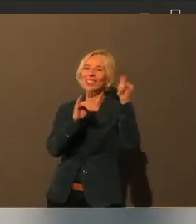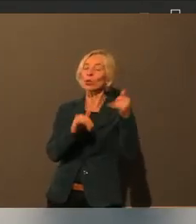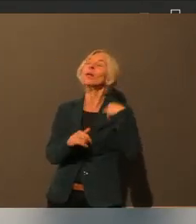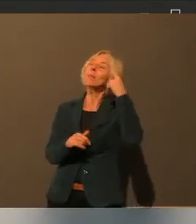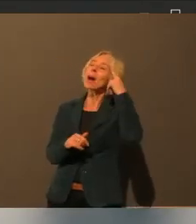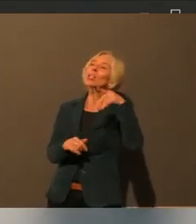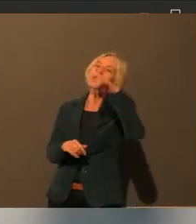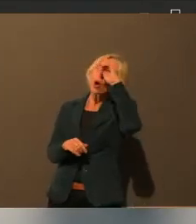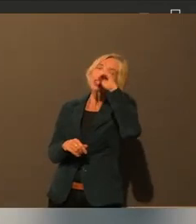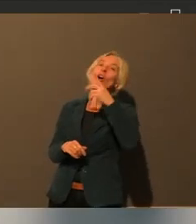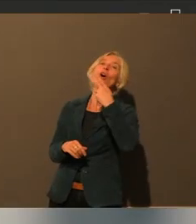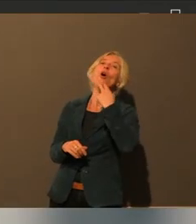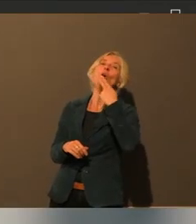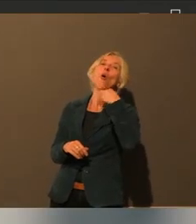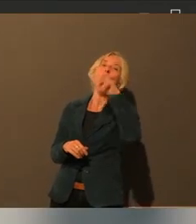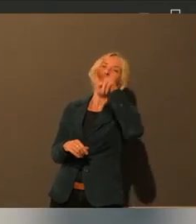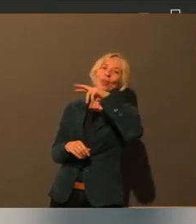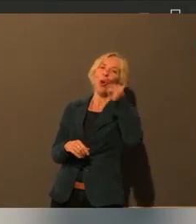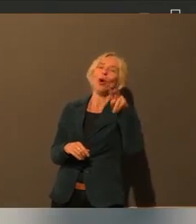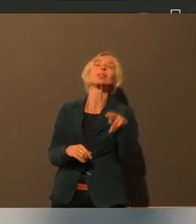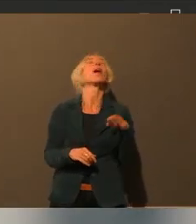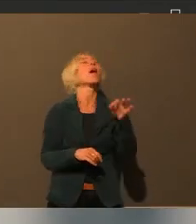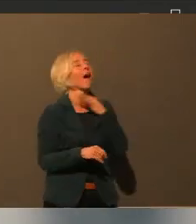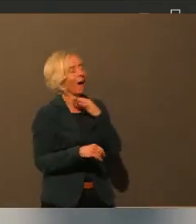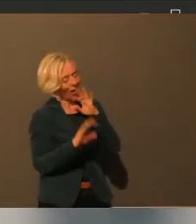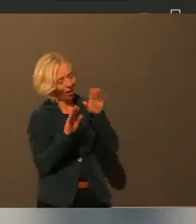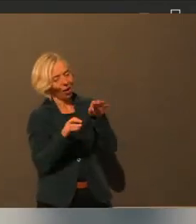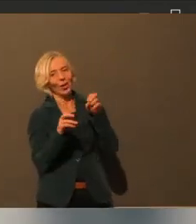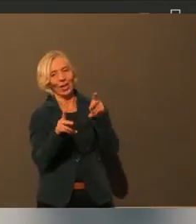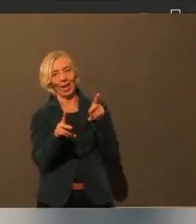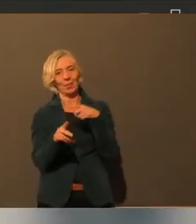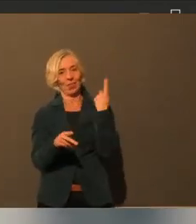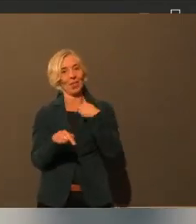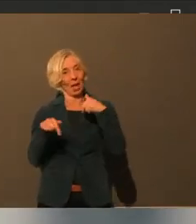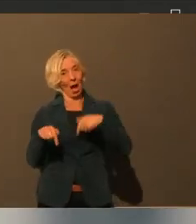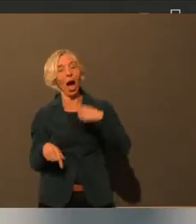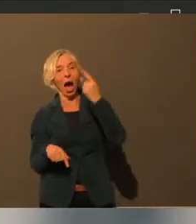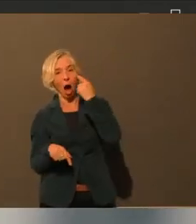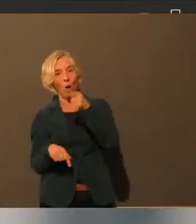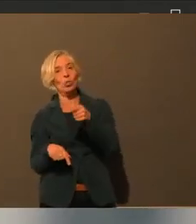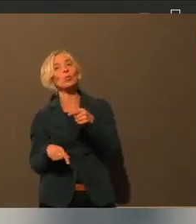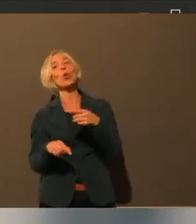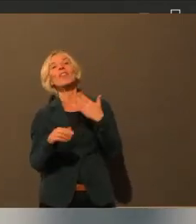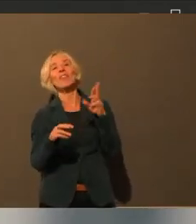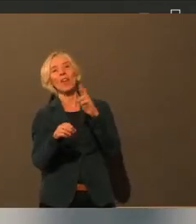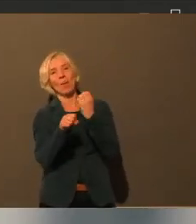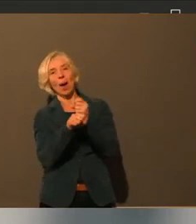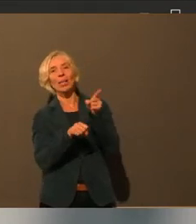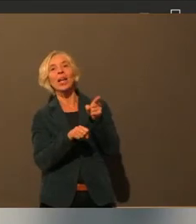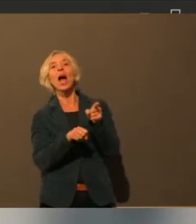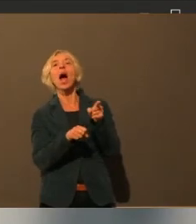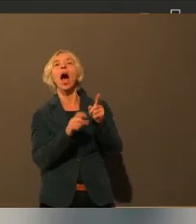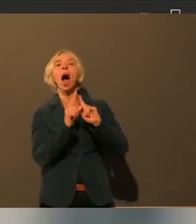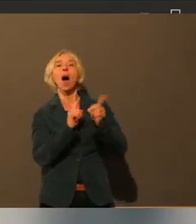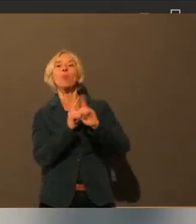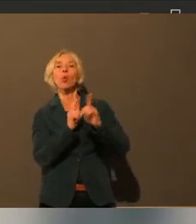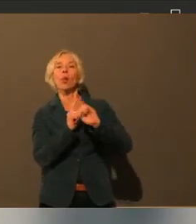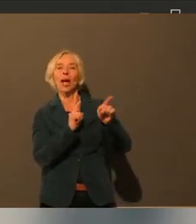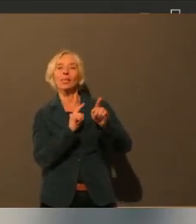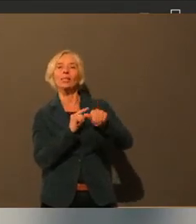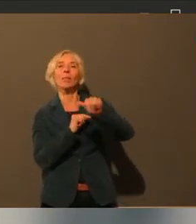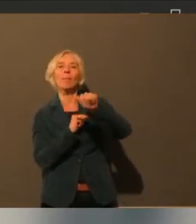Augsburg, wir in Augsburg machen das, also wir haben ja die Bäuer der Ambulanz, die ja mit uns auch das Testzentrum schon betreibt,